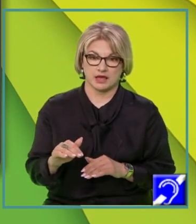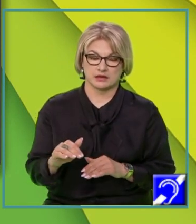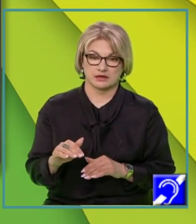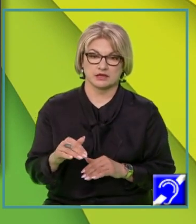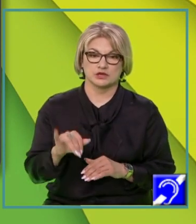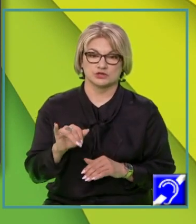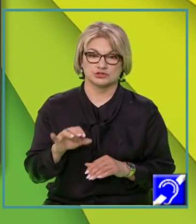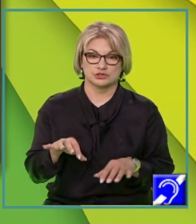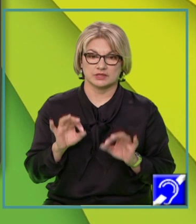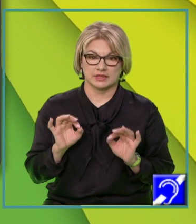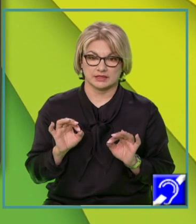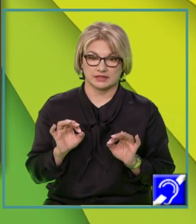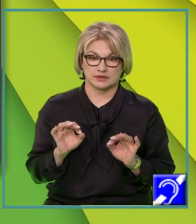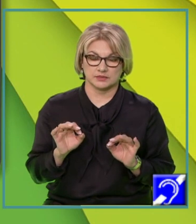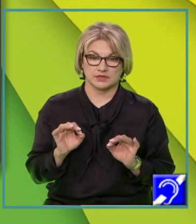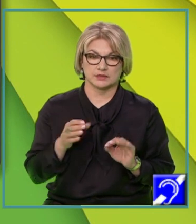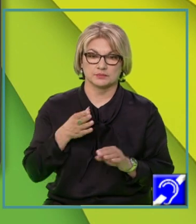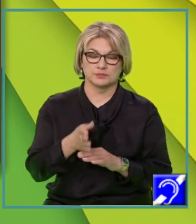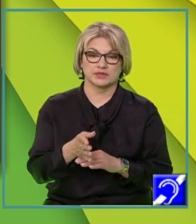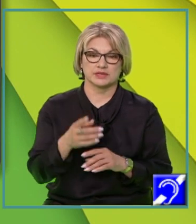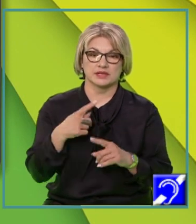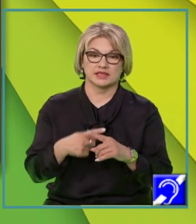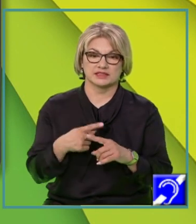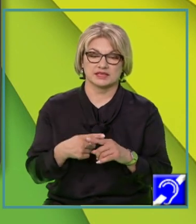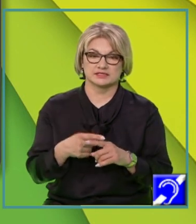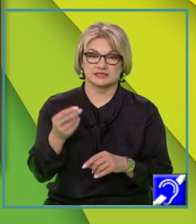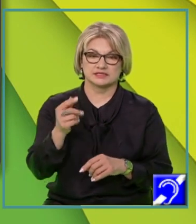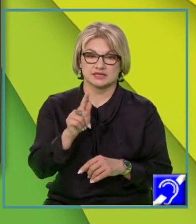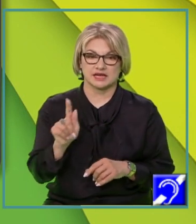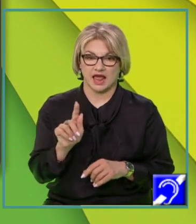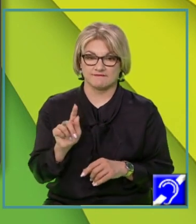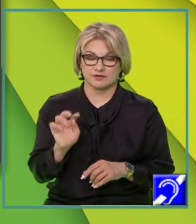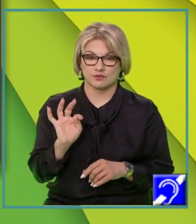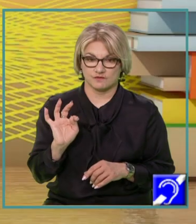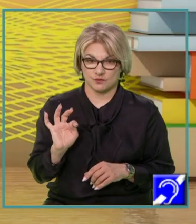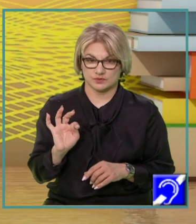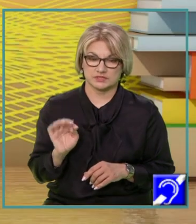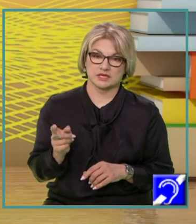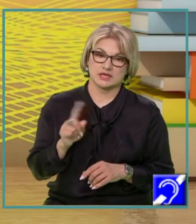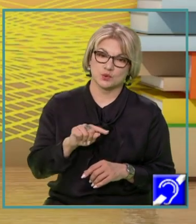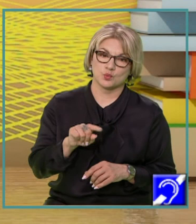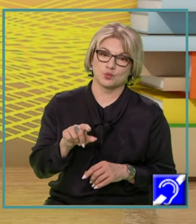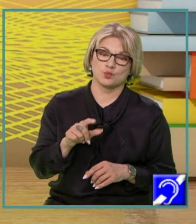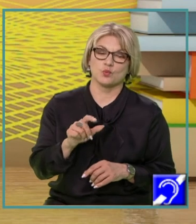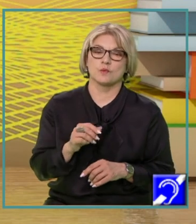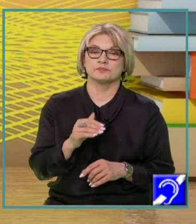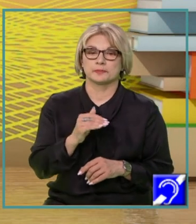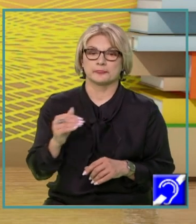îl determinăm prin intersecția graficului funcției cu axa ordonatelor.